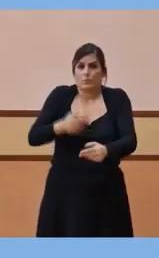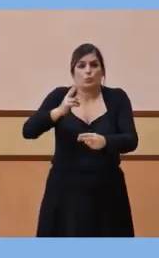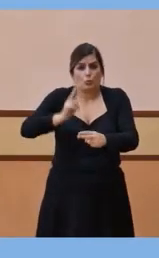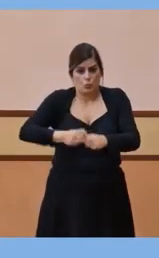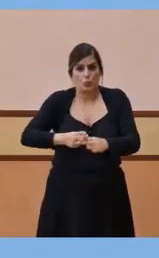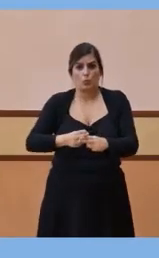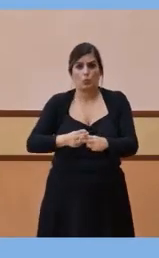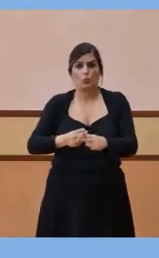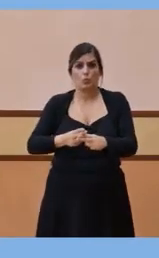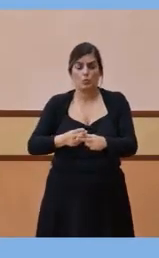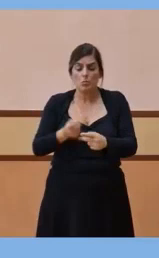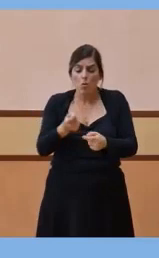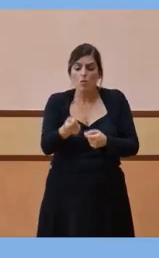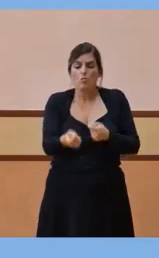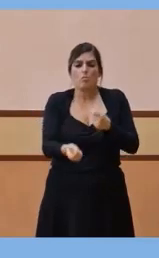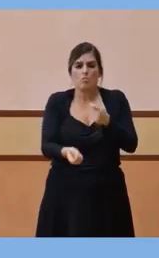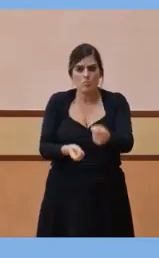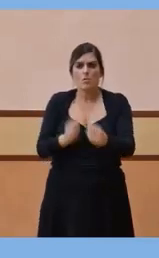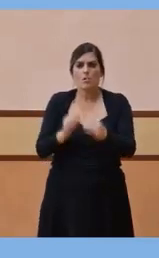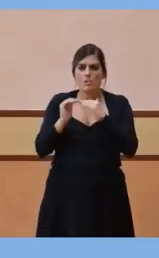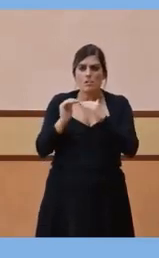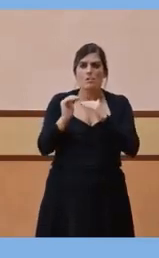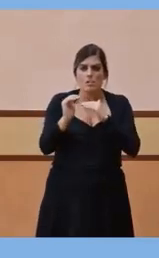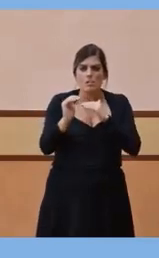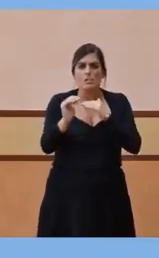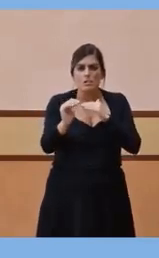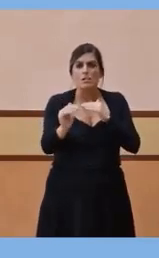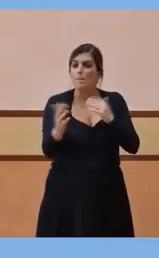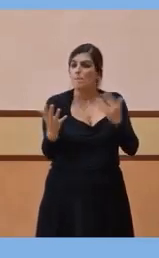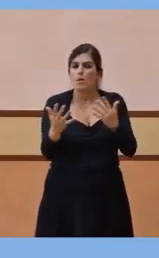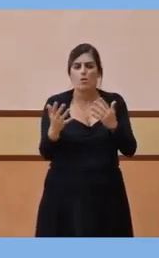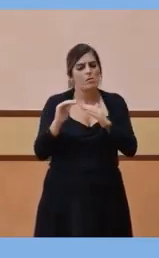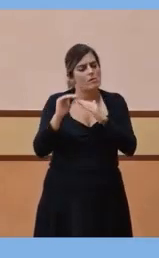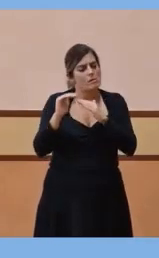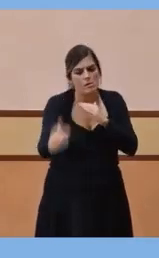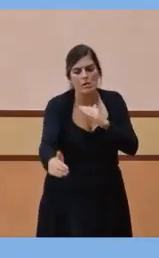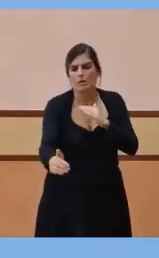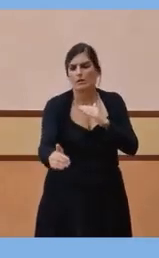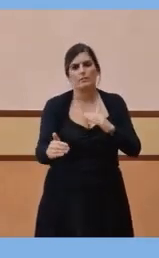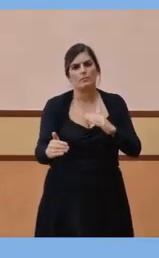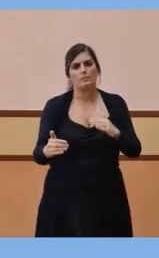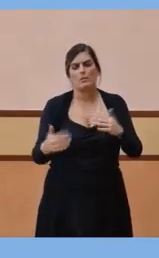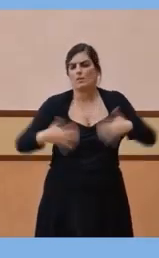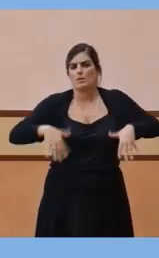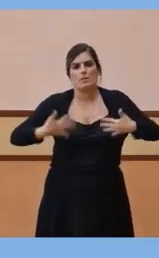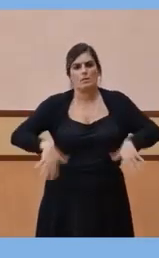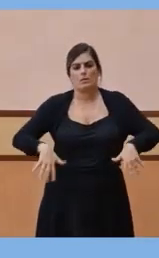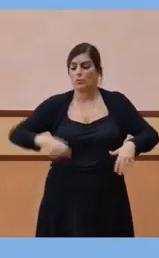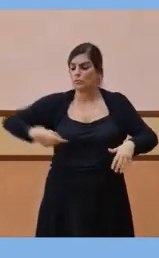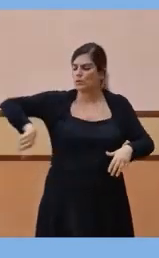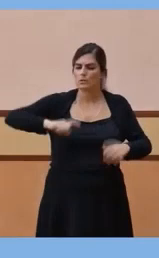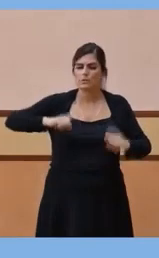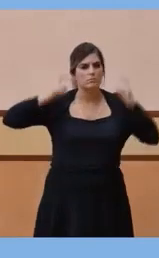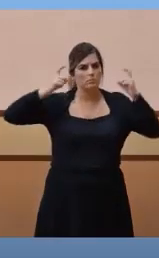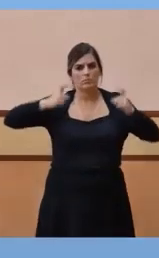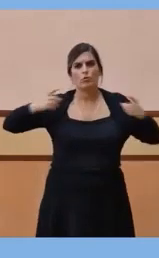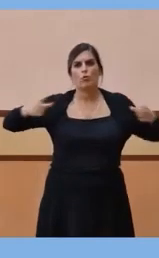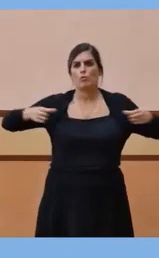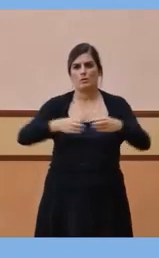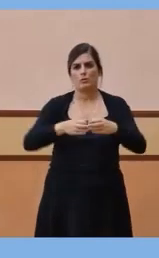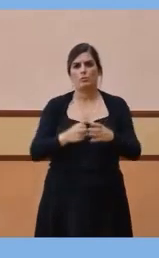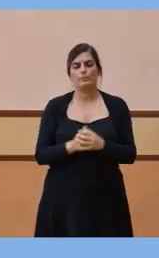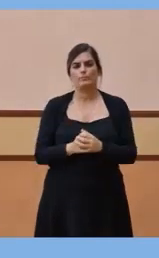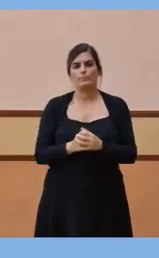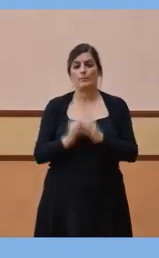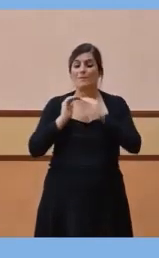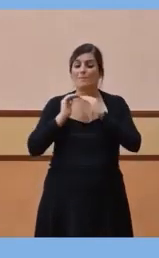carrera de fons, llarg, però l'hem de baixar. I aquest és l'esforç individual i col·lectiu que hem d'aconseguir. I la manera de